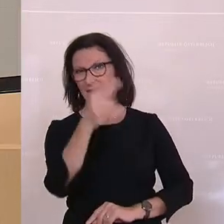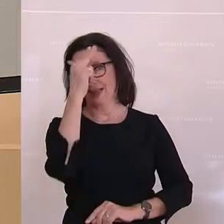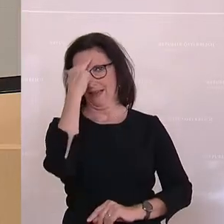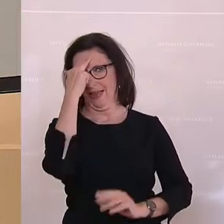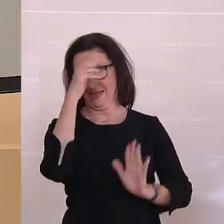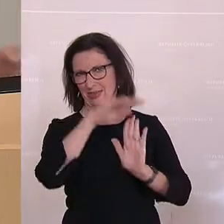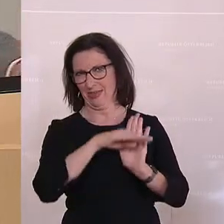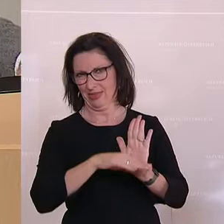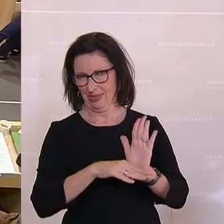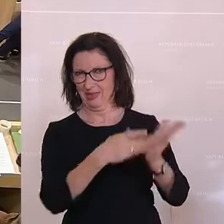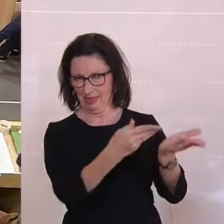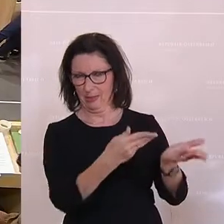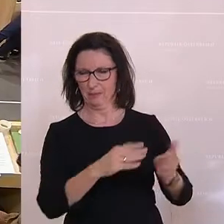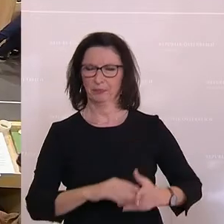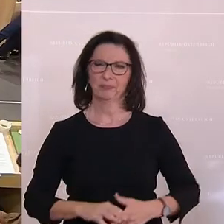Herr Abgeordneter.